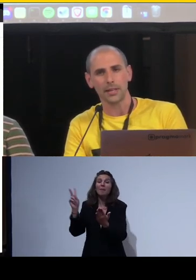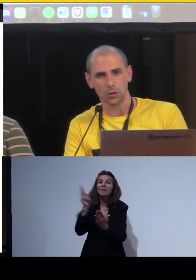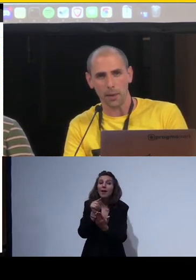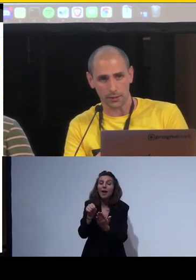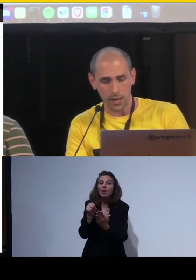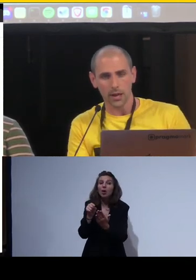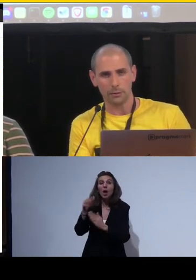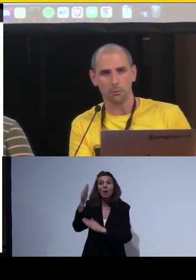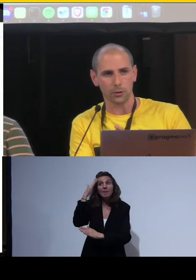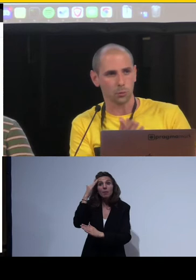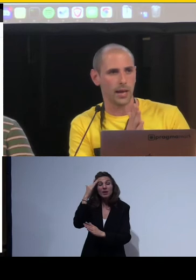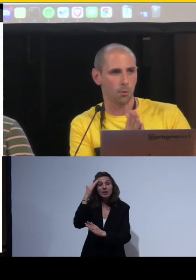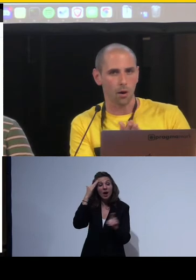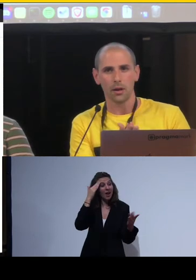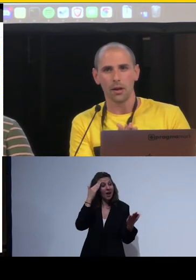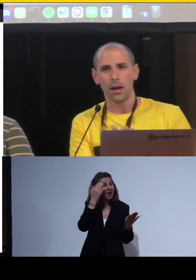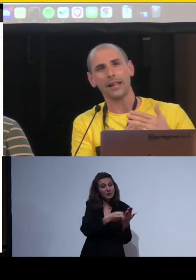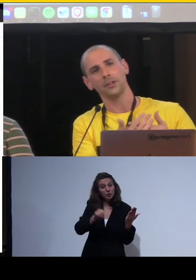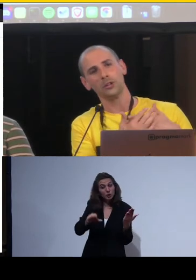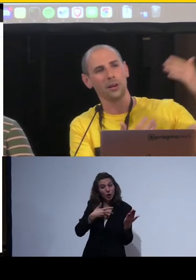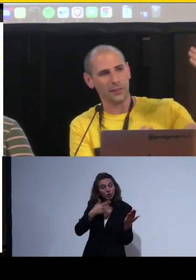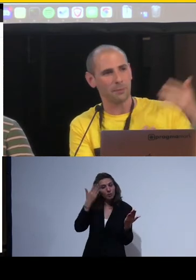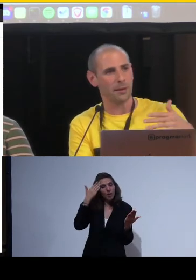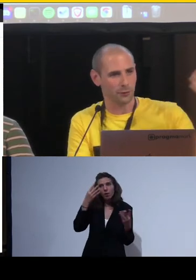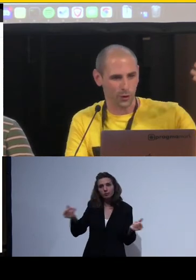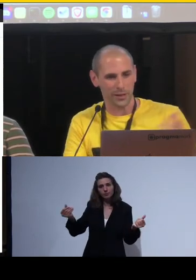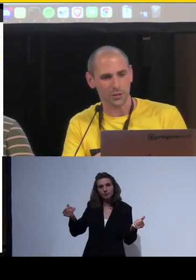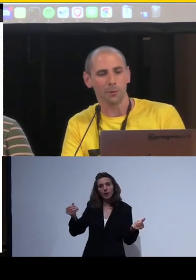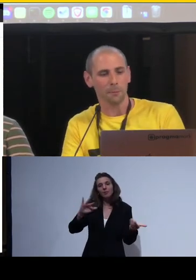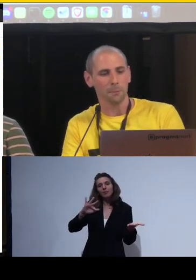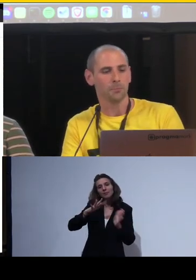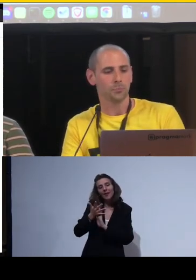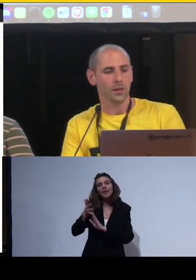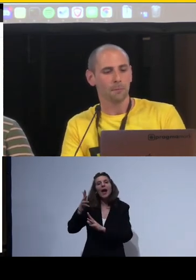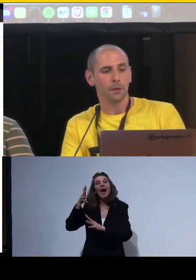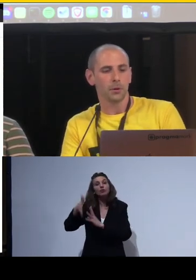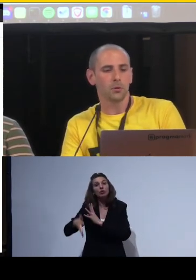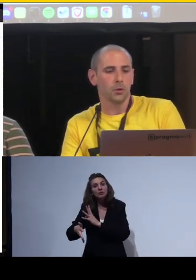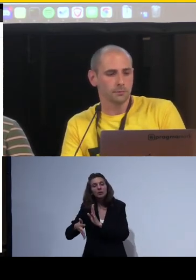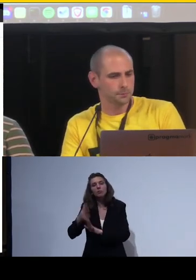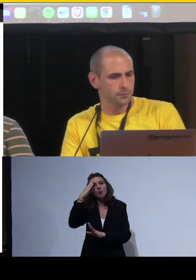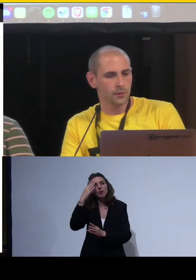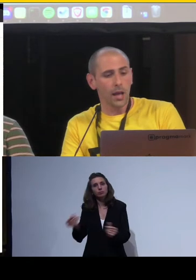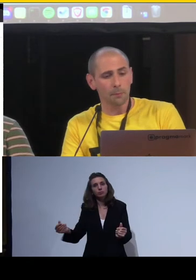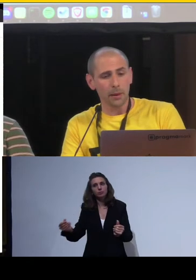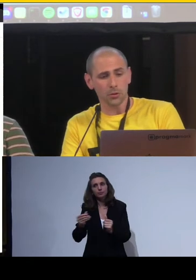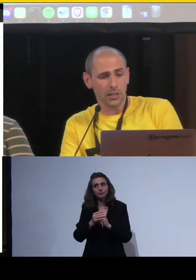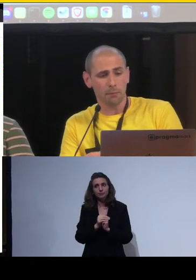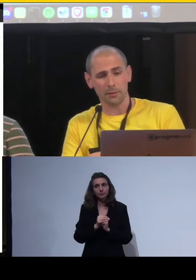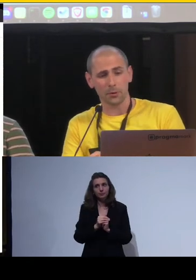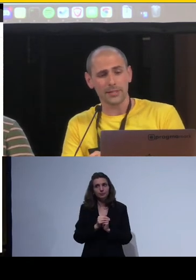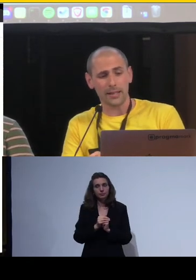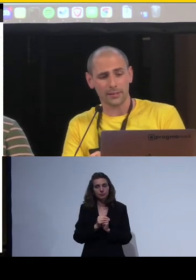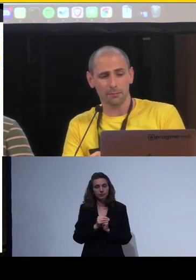temporizzato si perde nel momento in cui andiamo a renderlo tipograficamente fruibile, diciamo. Per cui abbiamo